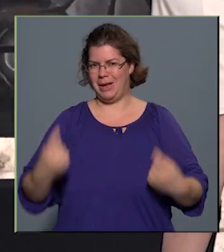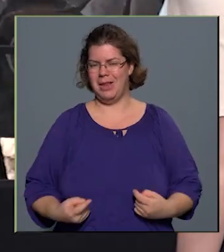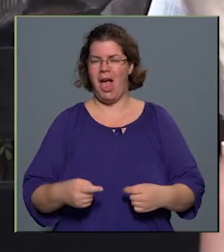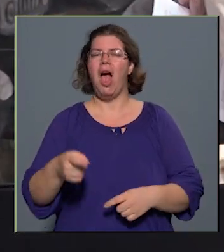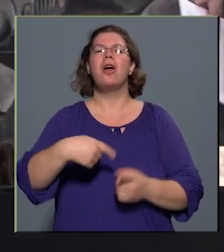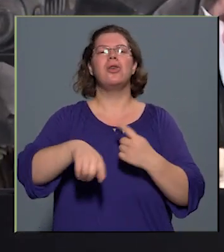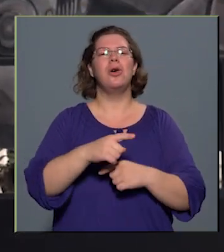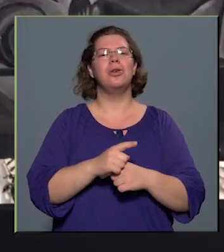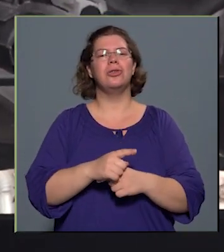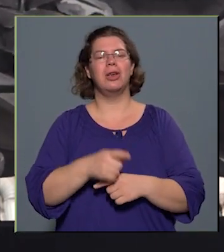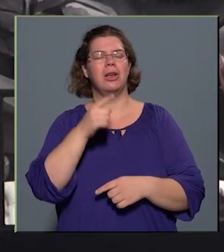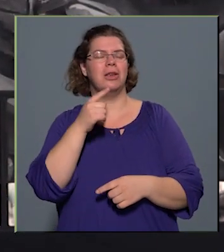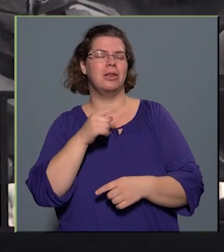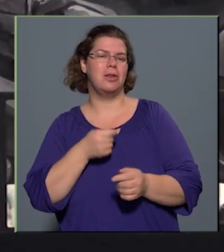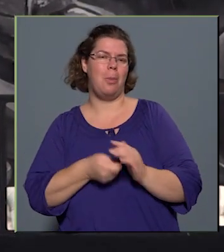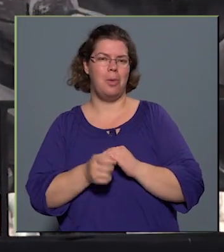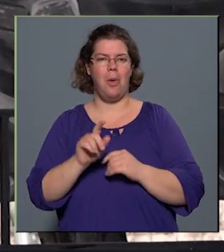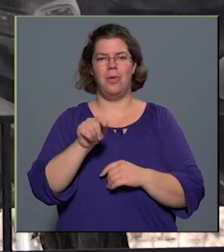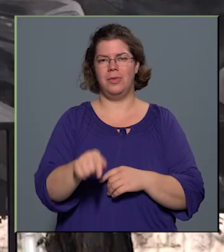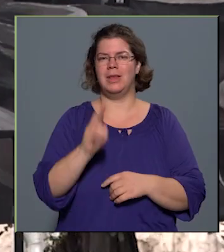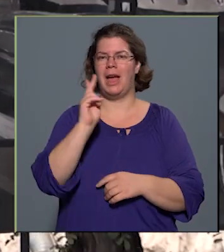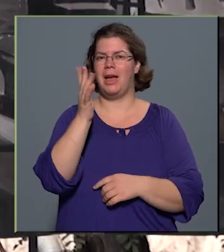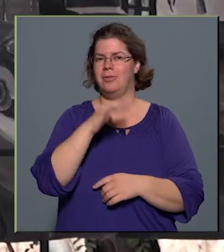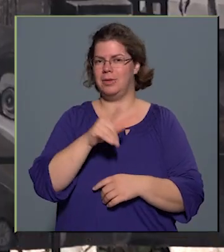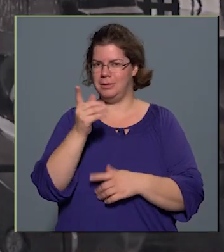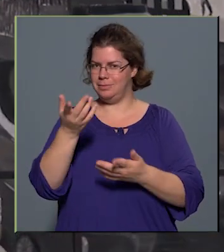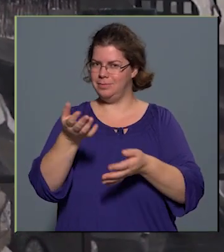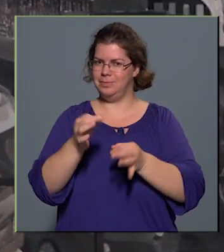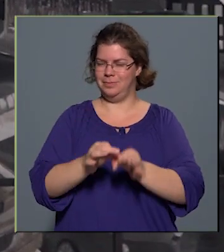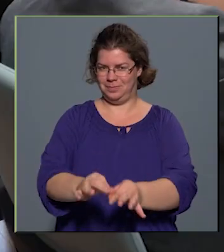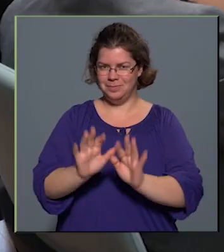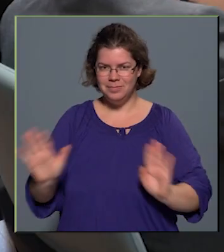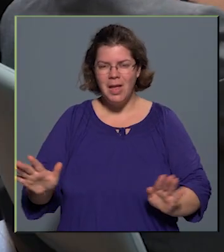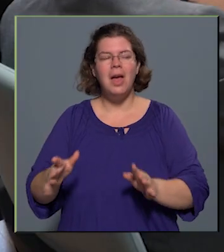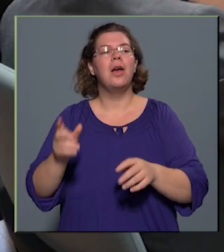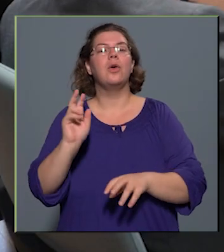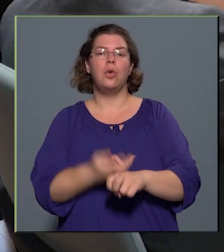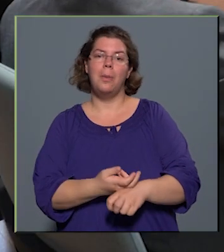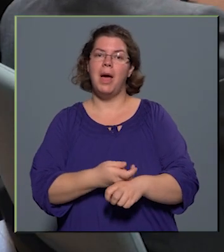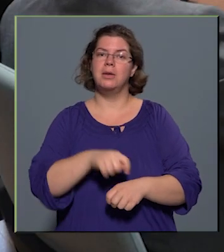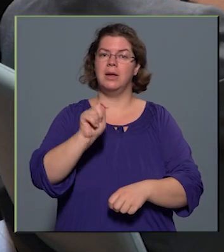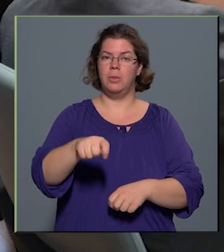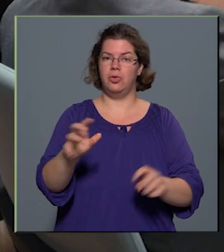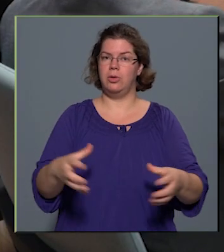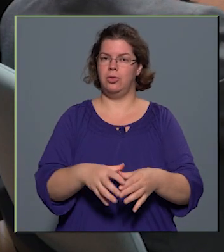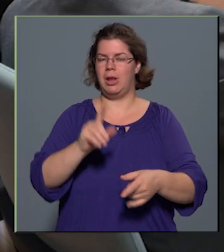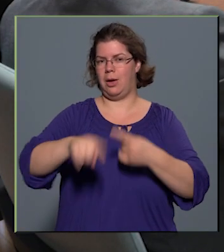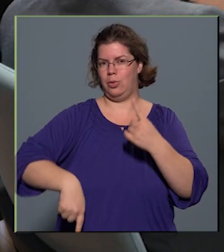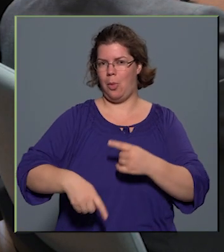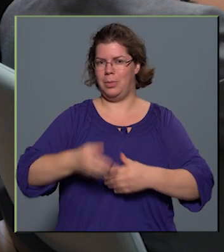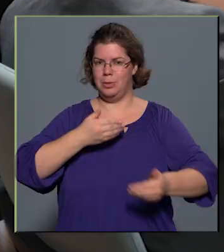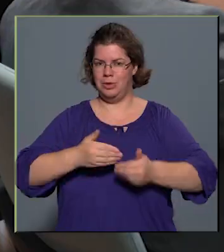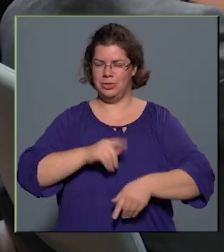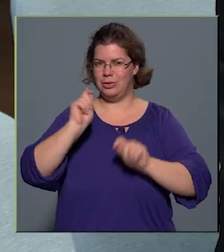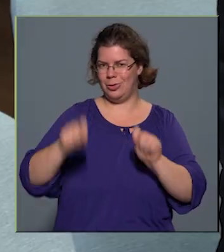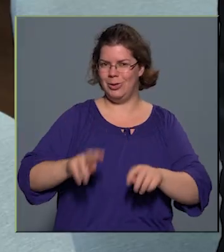-profit Kft. ügyvezetőjének személye. A kőbányai önkormányzat képviselő testülete legutóbbi ülésén döntött arról, hogy